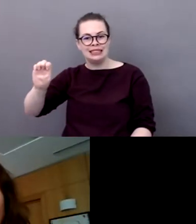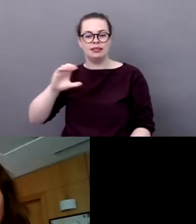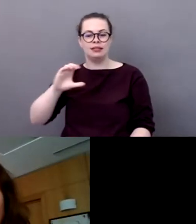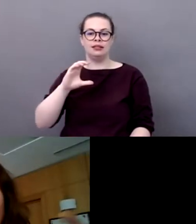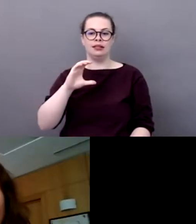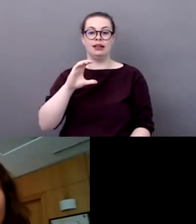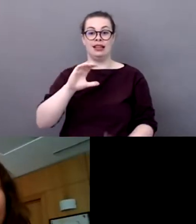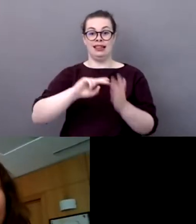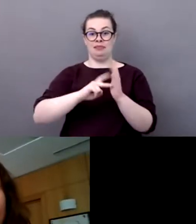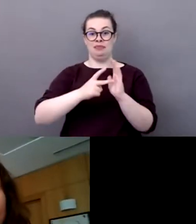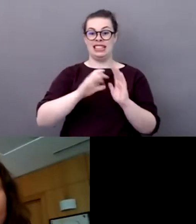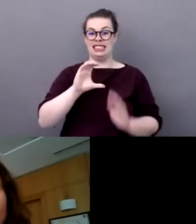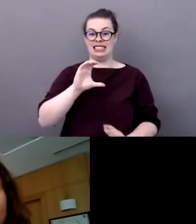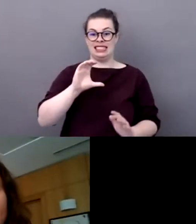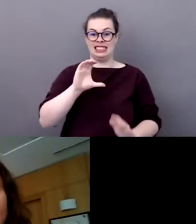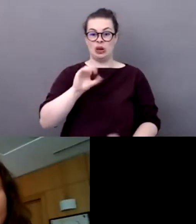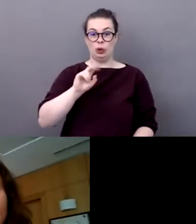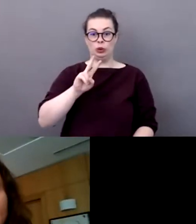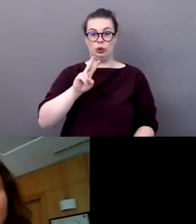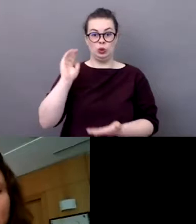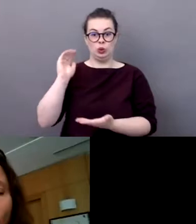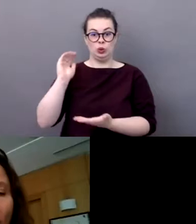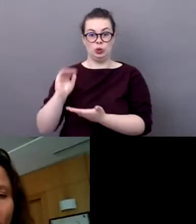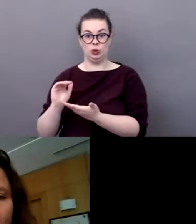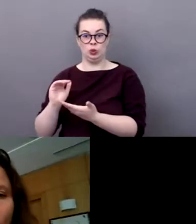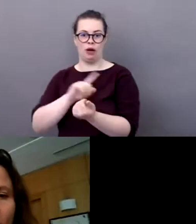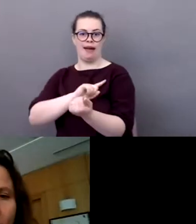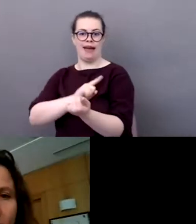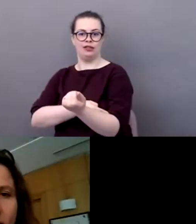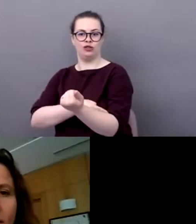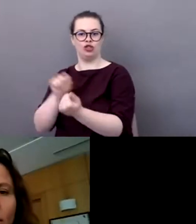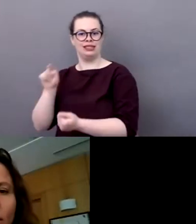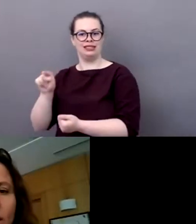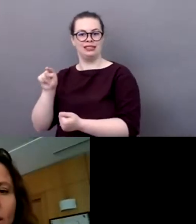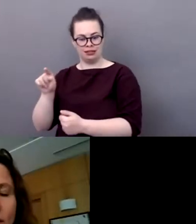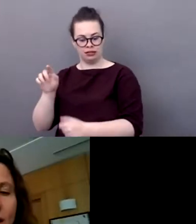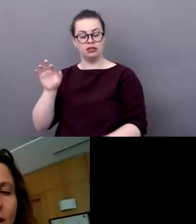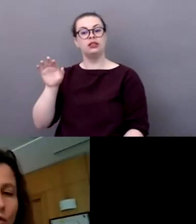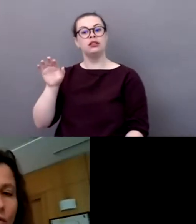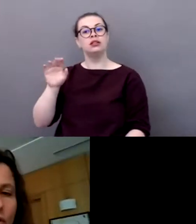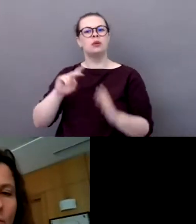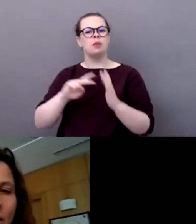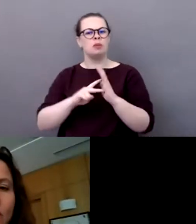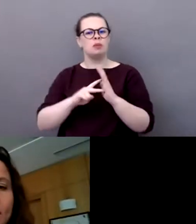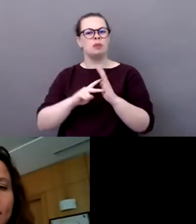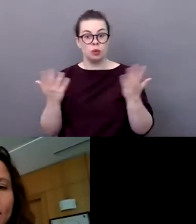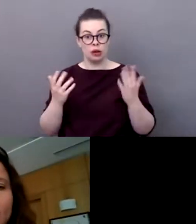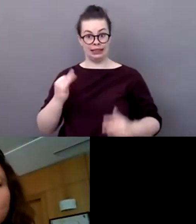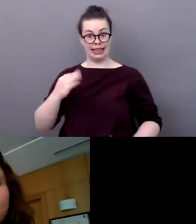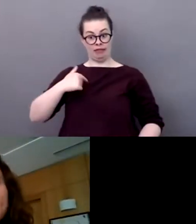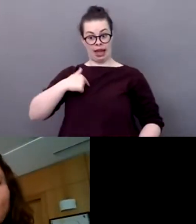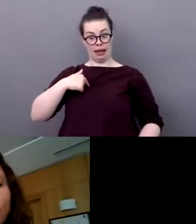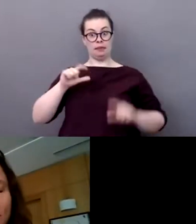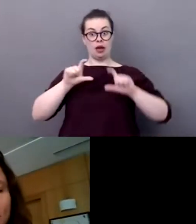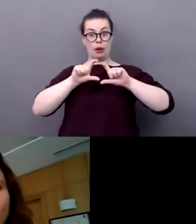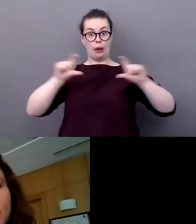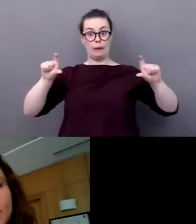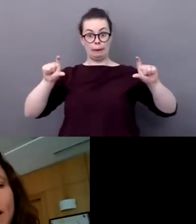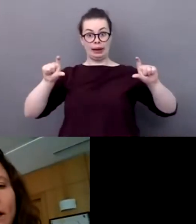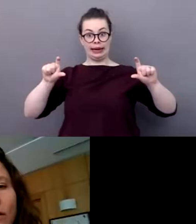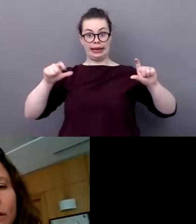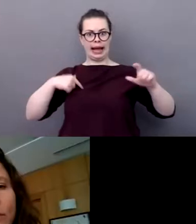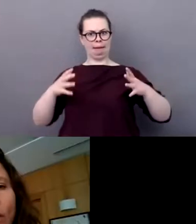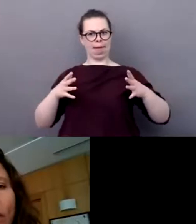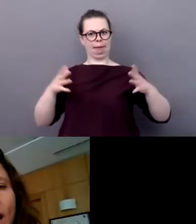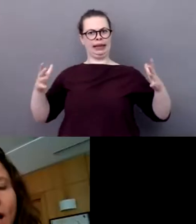qui doivent verser une taxe qui concerne l'écologie, que cette taxe puisse être reversée au